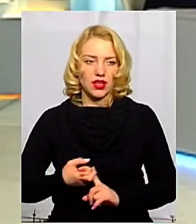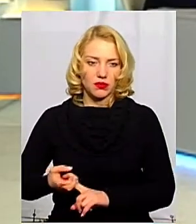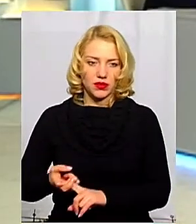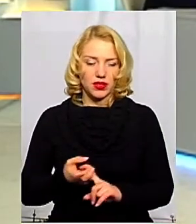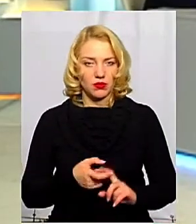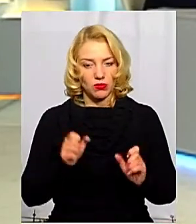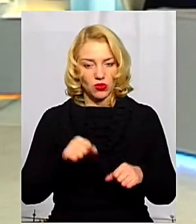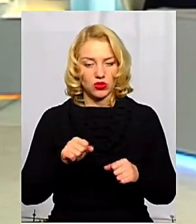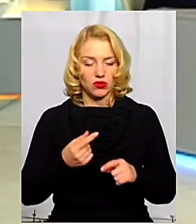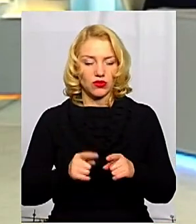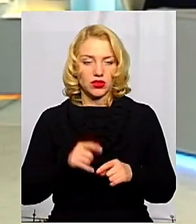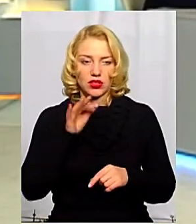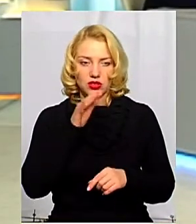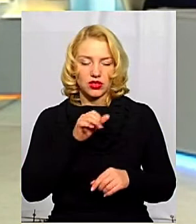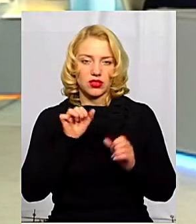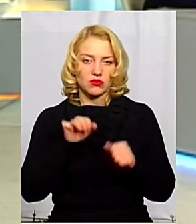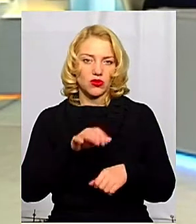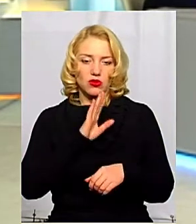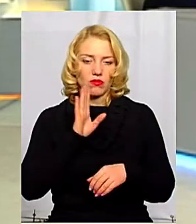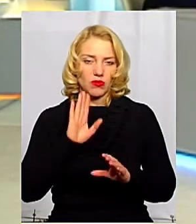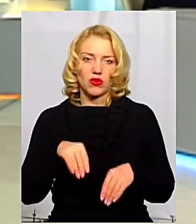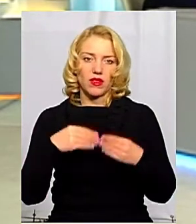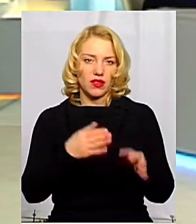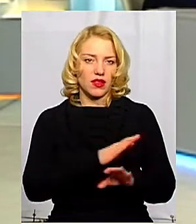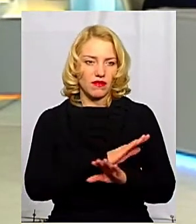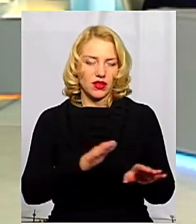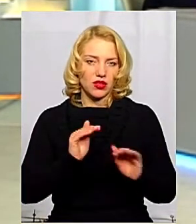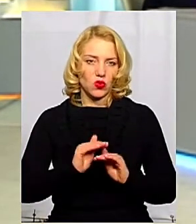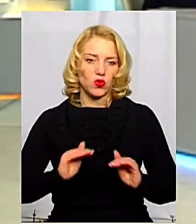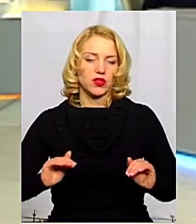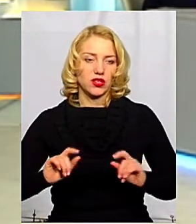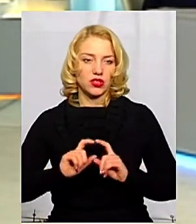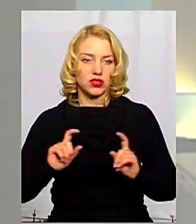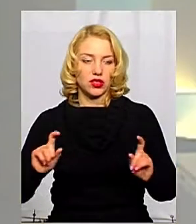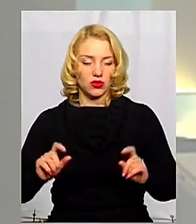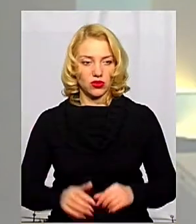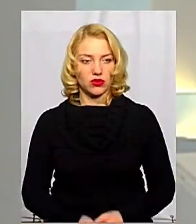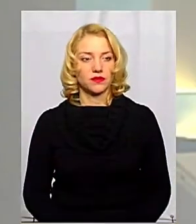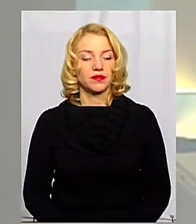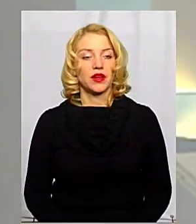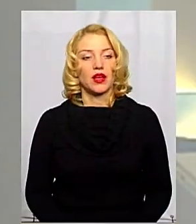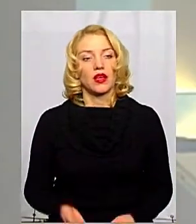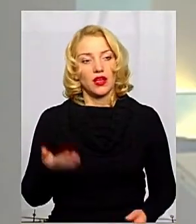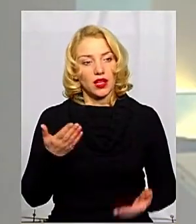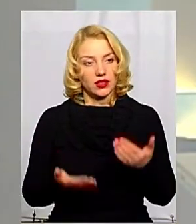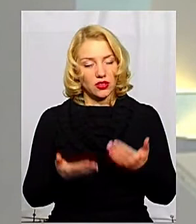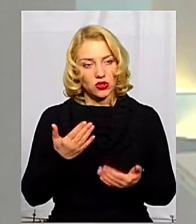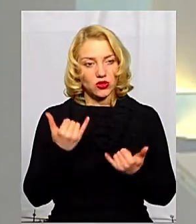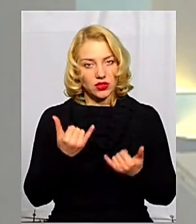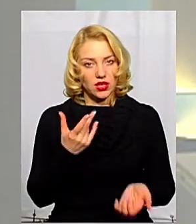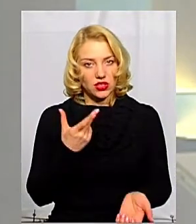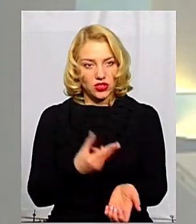час можна дитину і не давати в дитячий садочок. Ну, і здоровий спосіб життя.